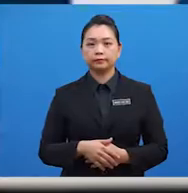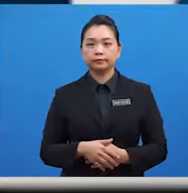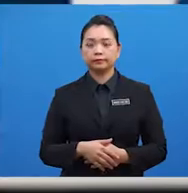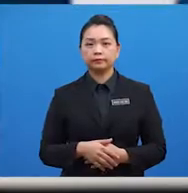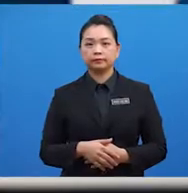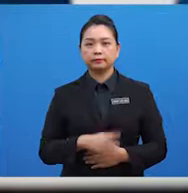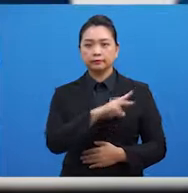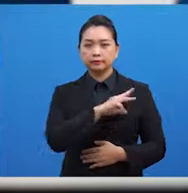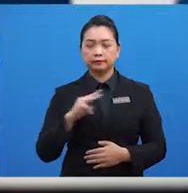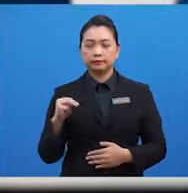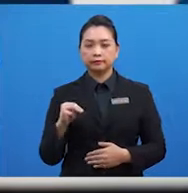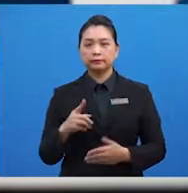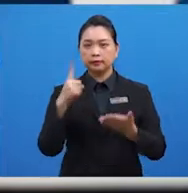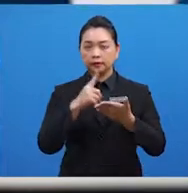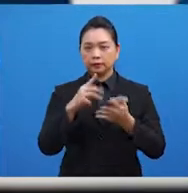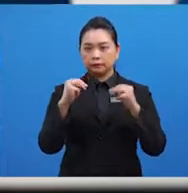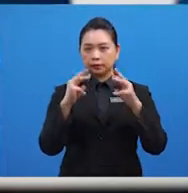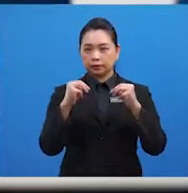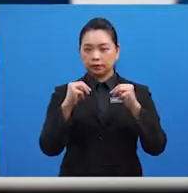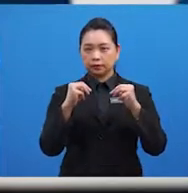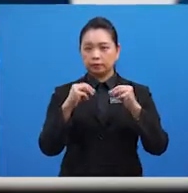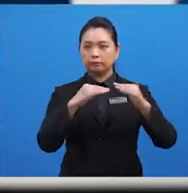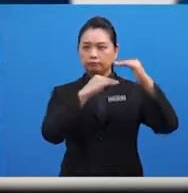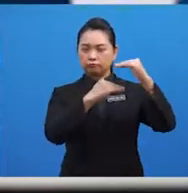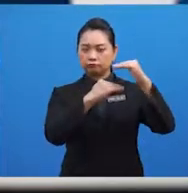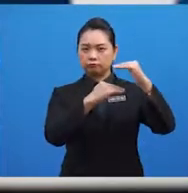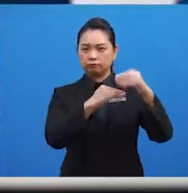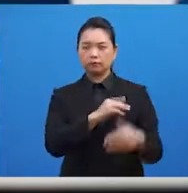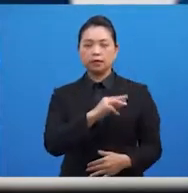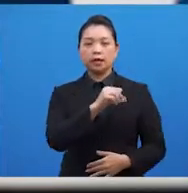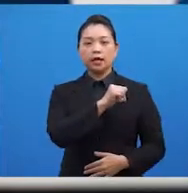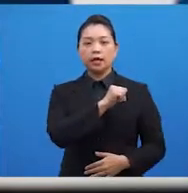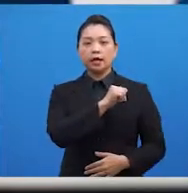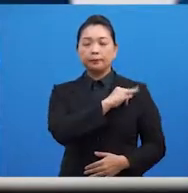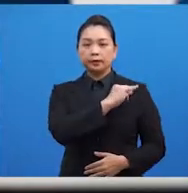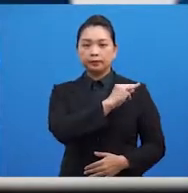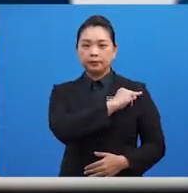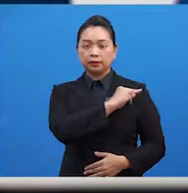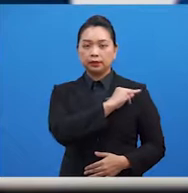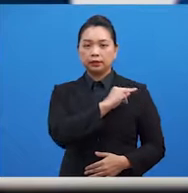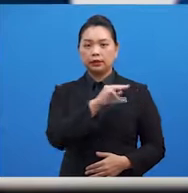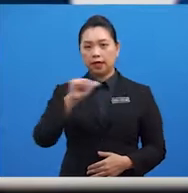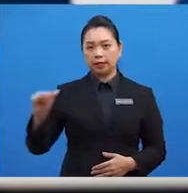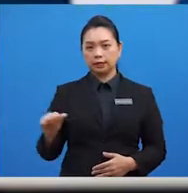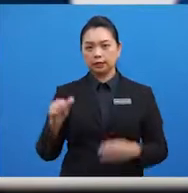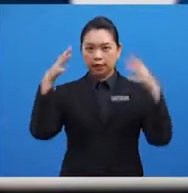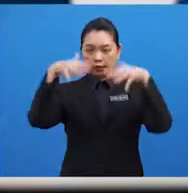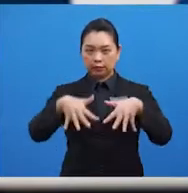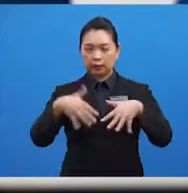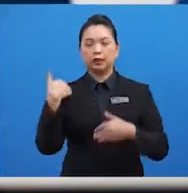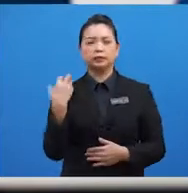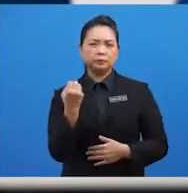Manakala mesyuarat peringkat Menteri-Menteri ASEAN pula terbahagi kepada